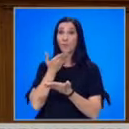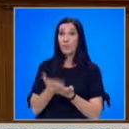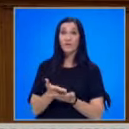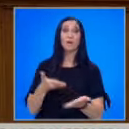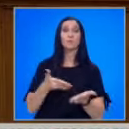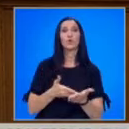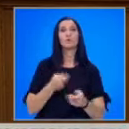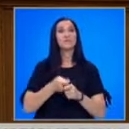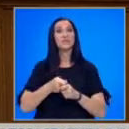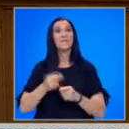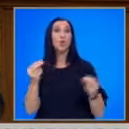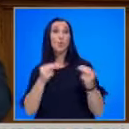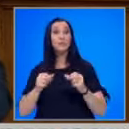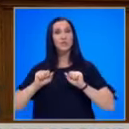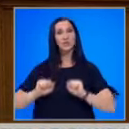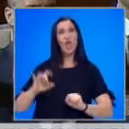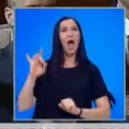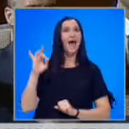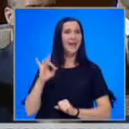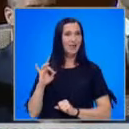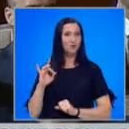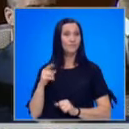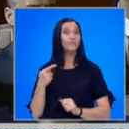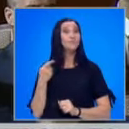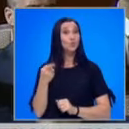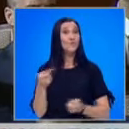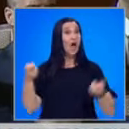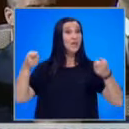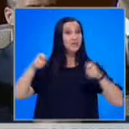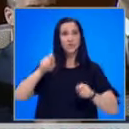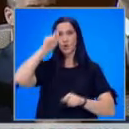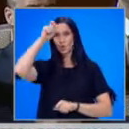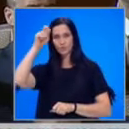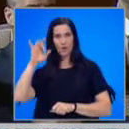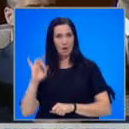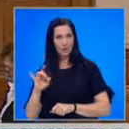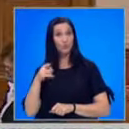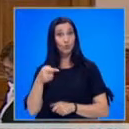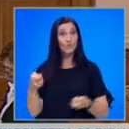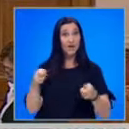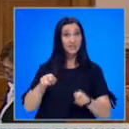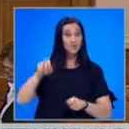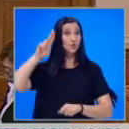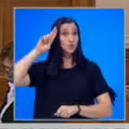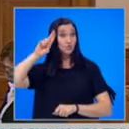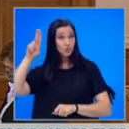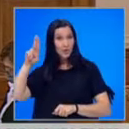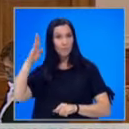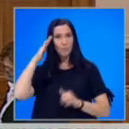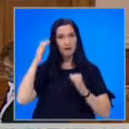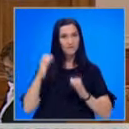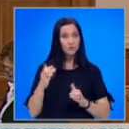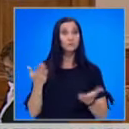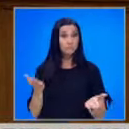създаването на комисията и защитиха Рашков. Ето това свърши господин Рашков, това свърши служебното правителство,